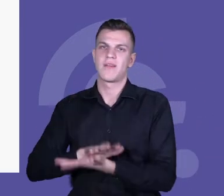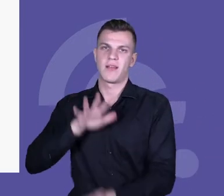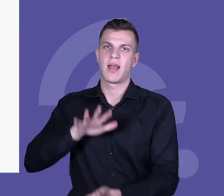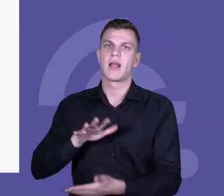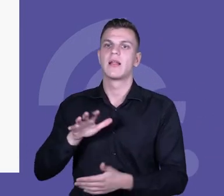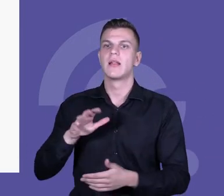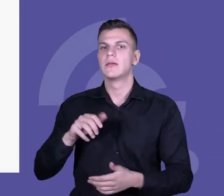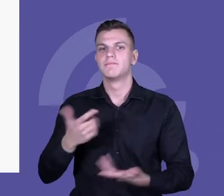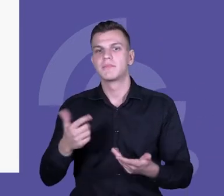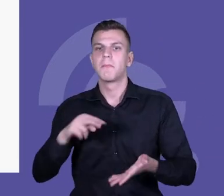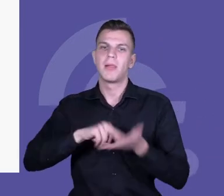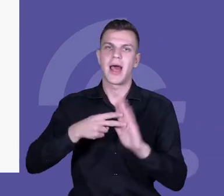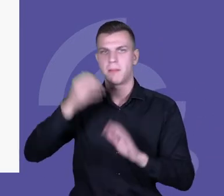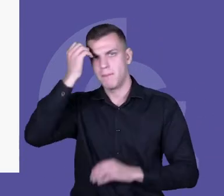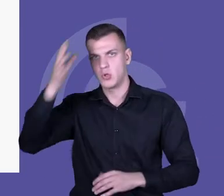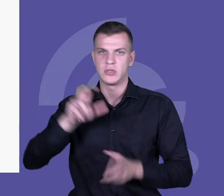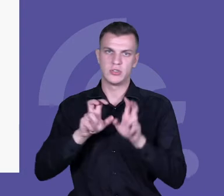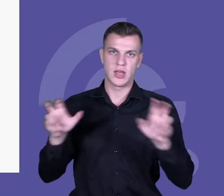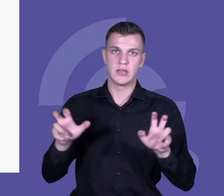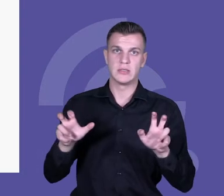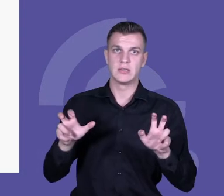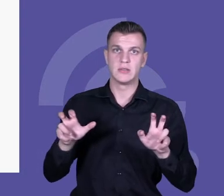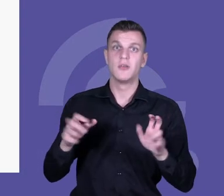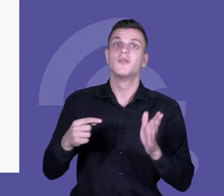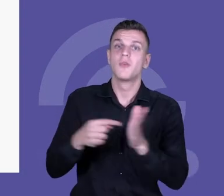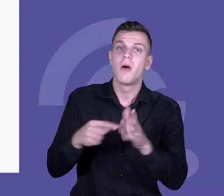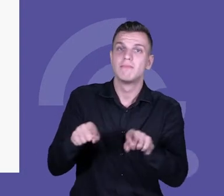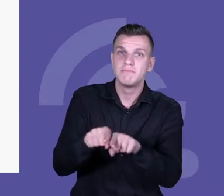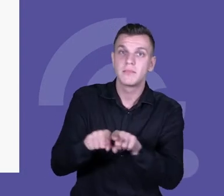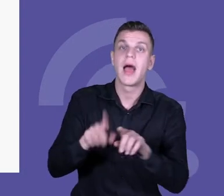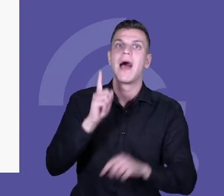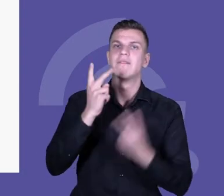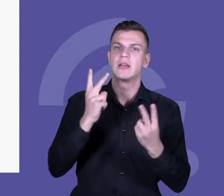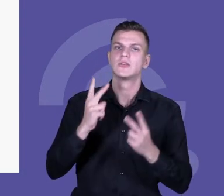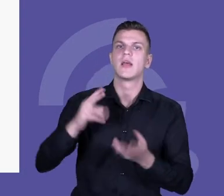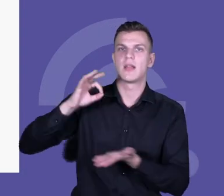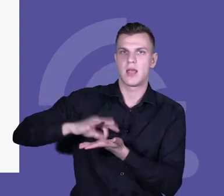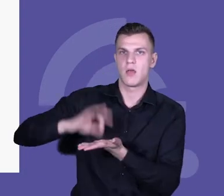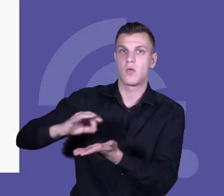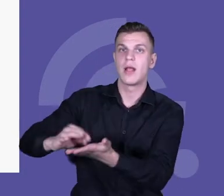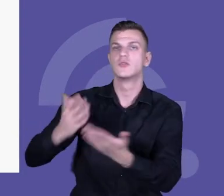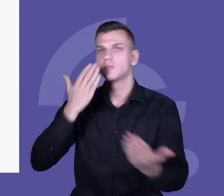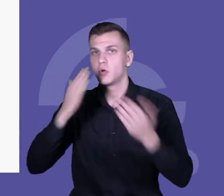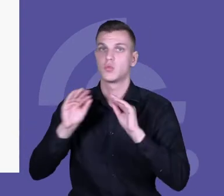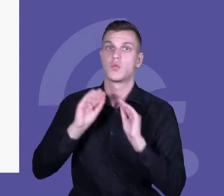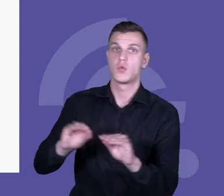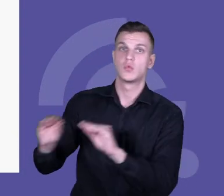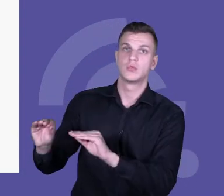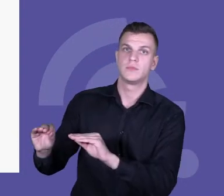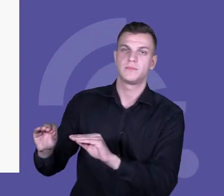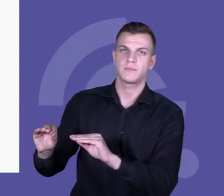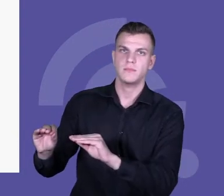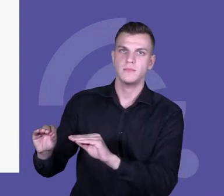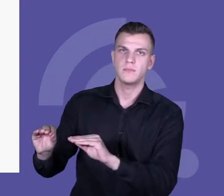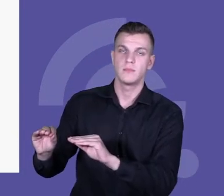znowu to powiem, ponieważ to musi być ustrukturyzowany, metodyczny proces rozwijania kompetencji, to tych kompetencji, które rozwijamy, musi być w szkole